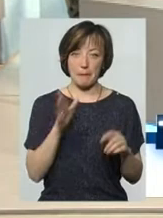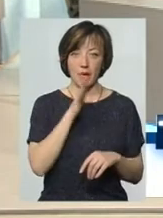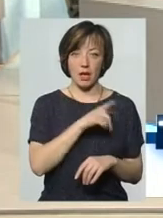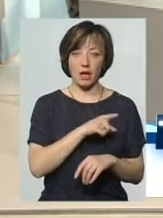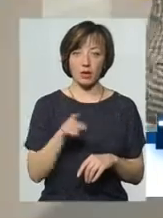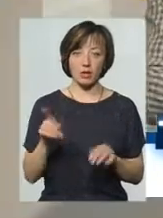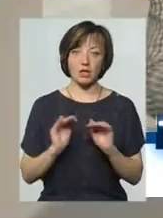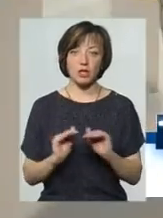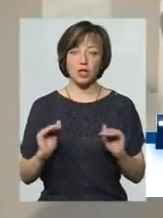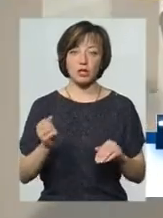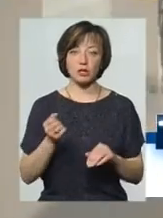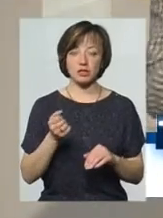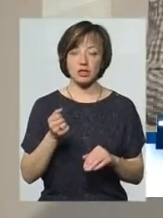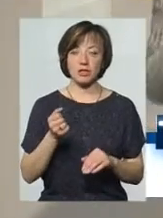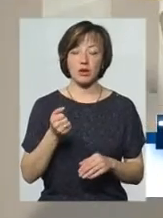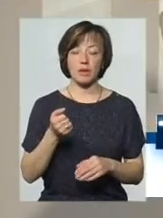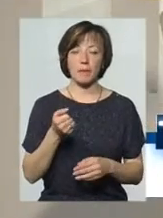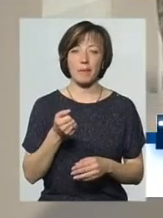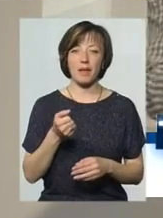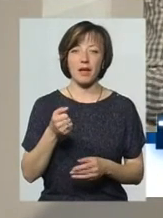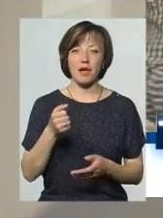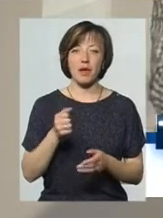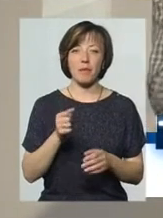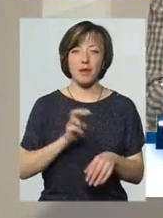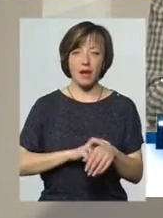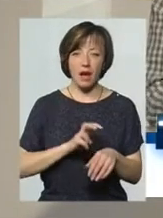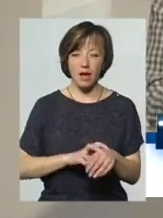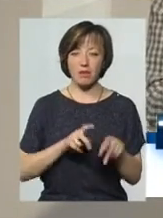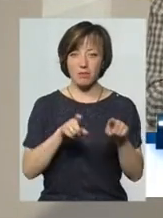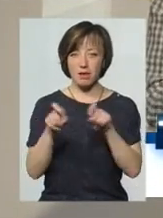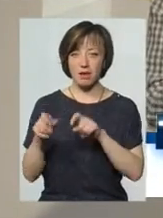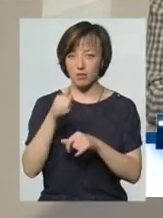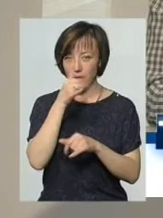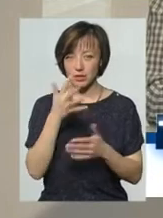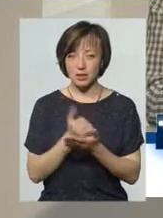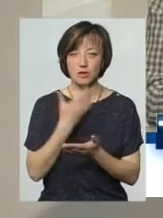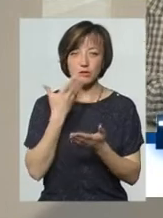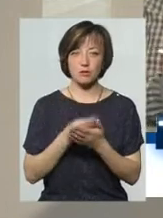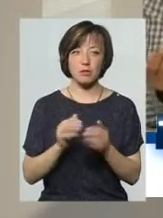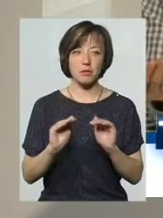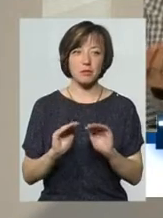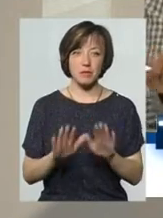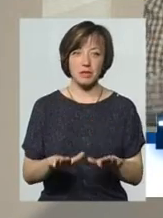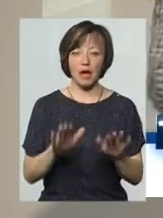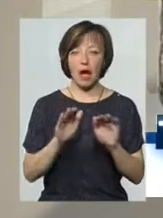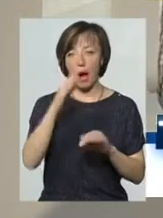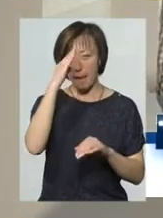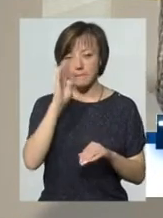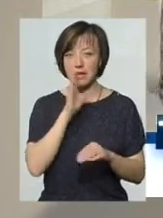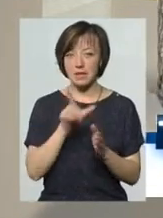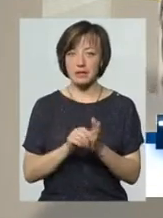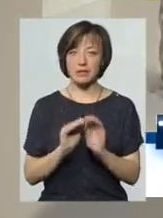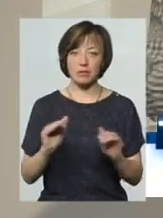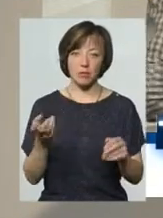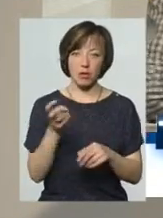дитячі терапевти бігали з поліклініки в поліклініку і не могли знайти собі місце, а батьки з дітьми приходили і,